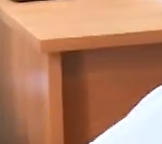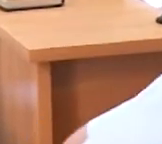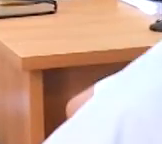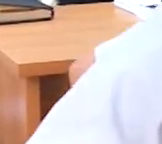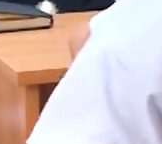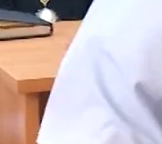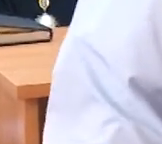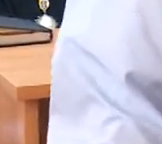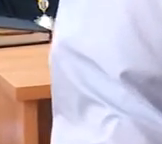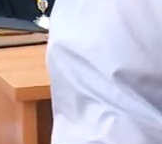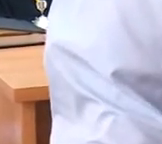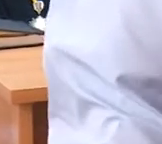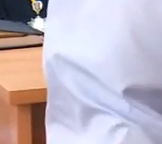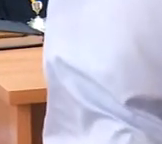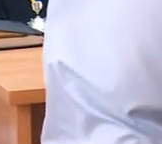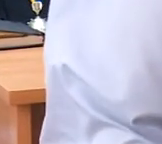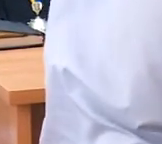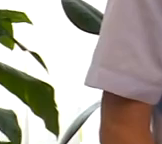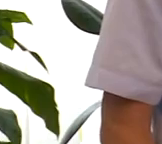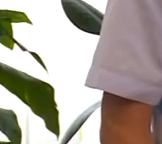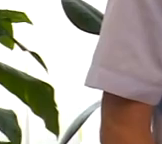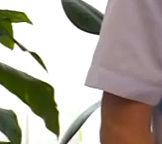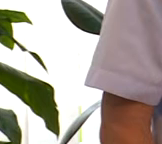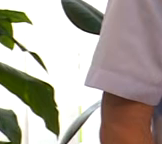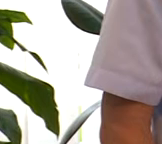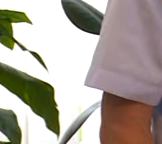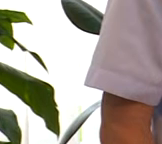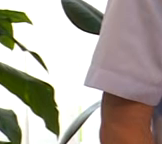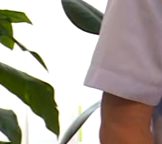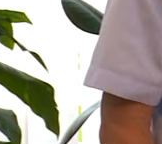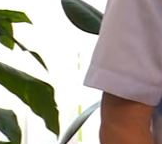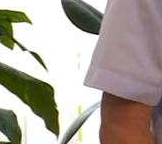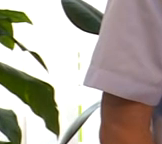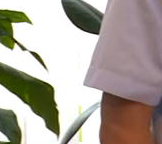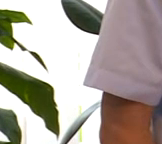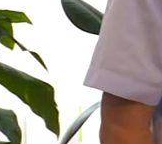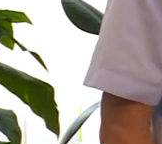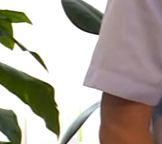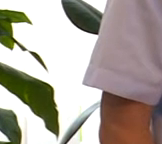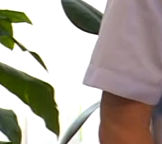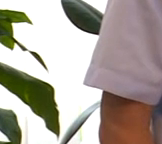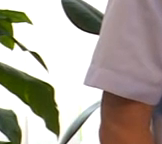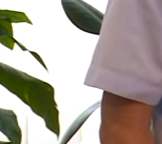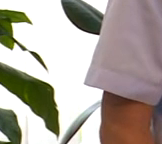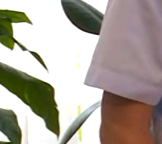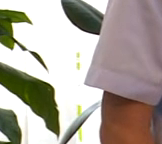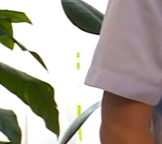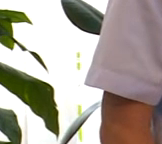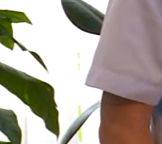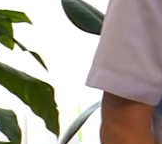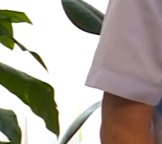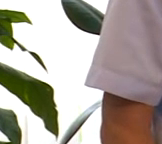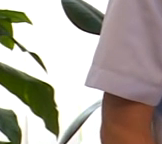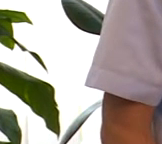утримання підозрюваного під вартою. Прошу суд продовжити срок дії заповіженого заходу у вигляді тримання під вартою до обвинуваченого